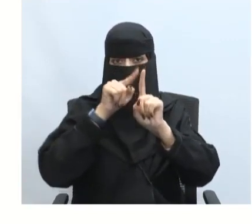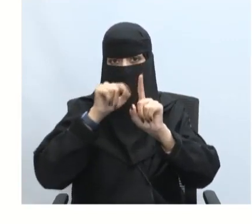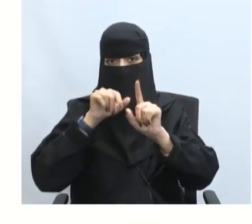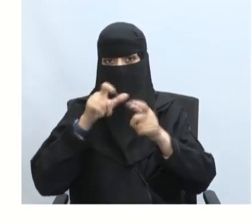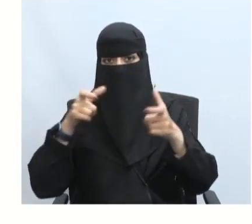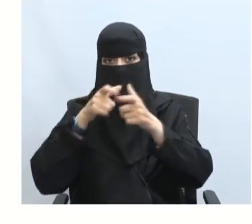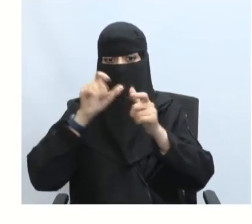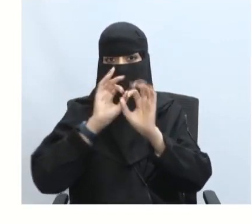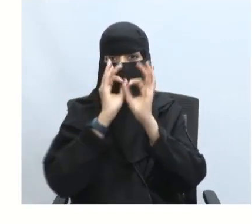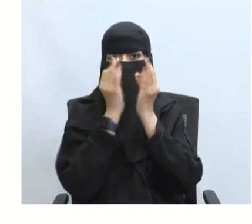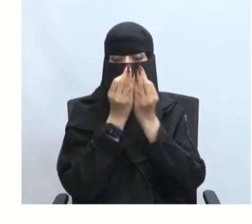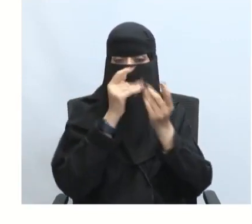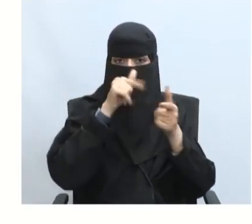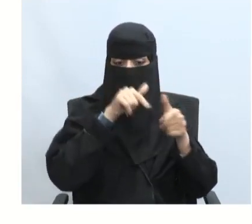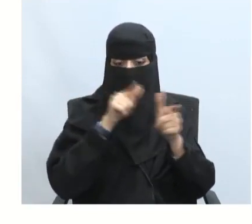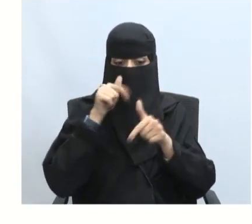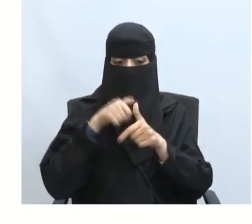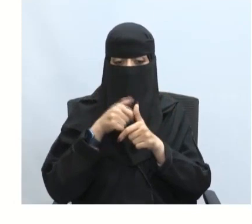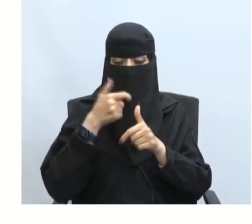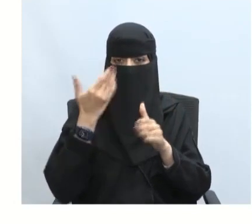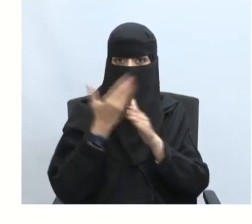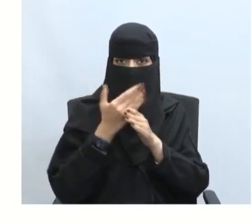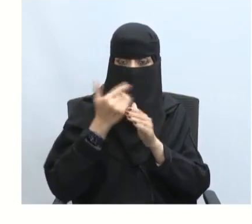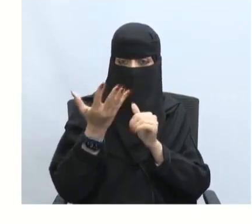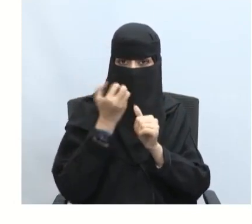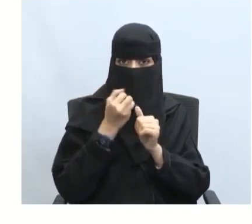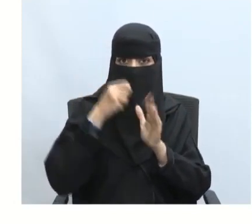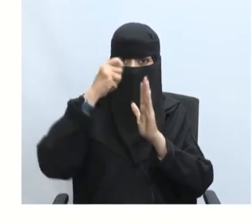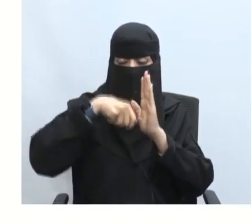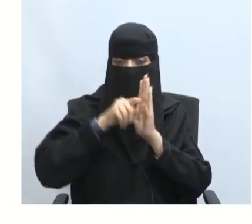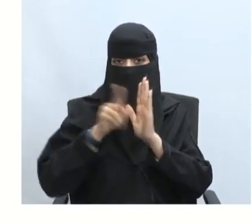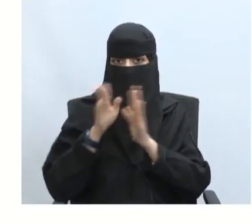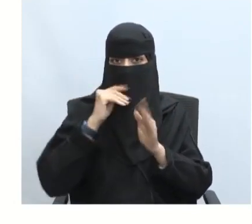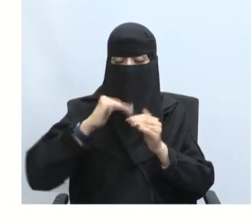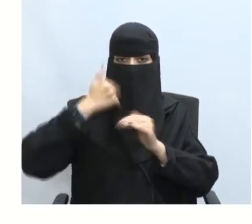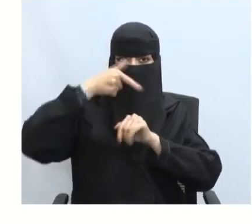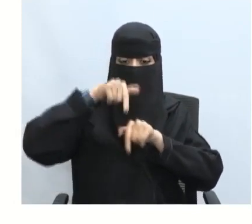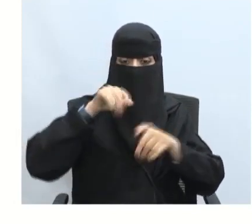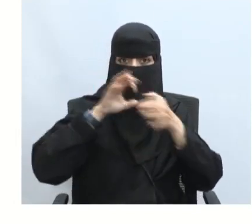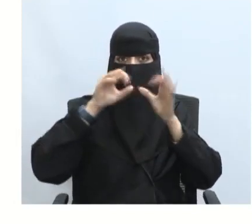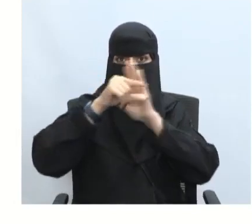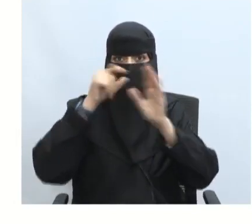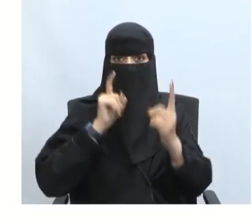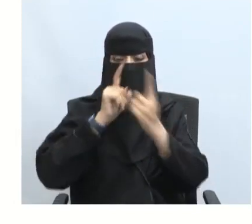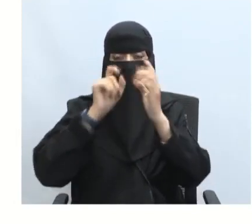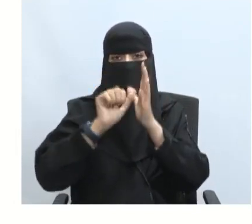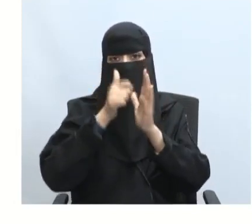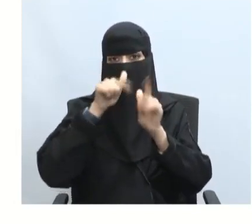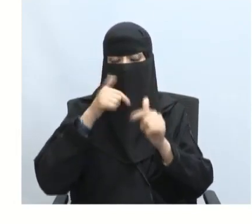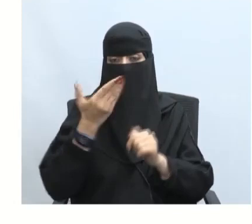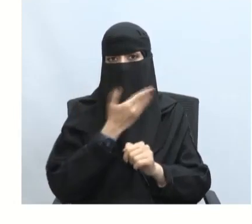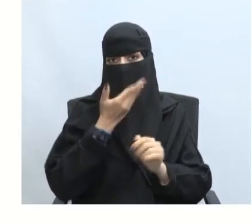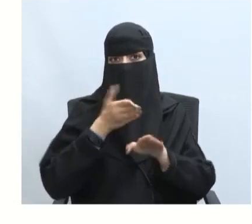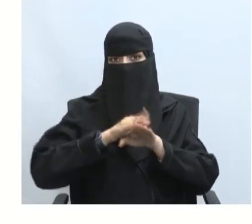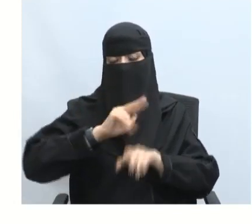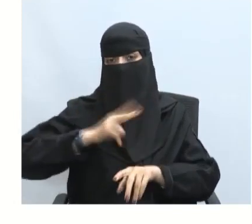الفرد والجماعة والمجتمع وتتطلب قرارا ينتج عنه مواقف جديدة تؤثر